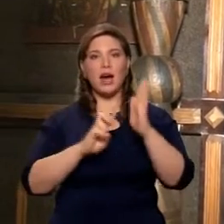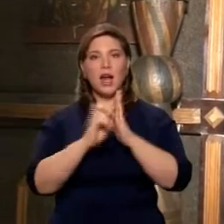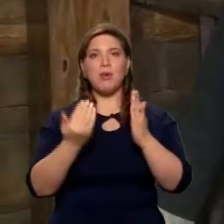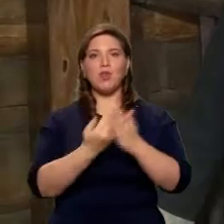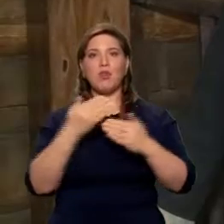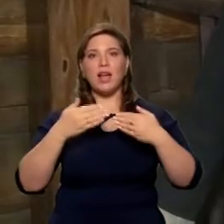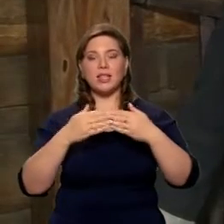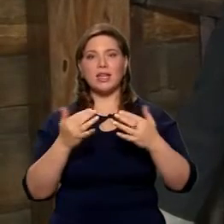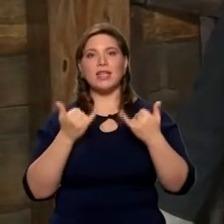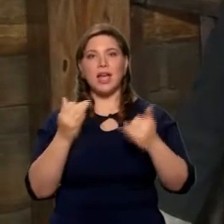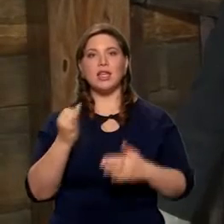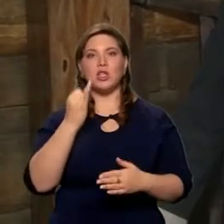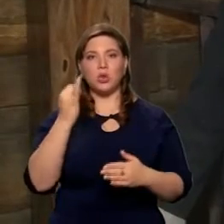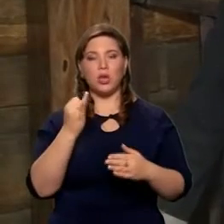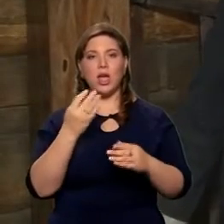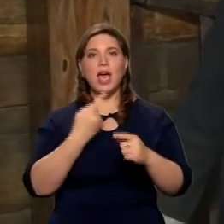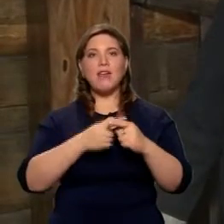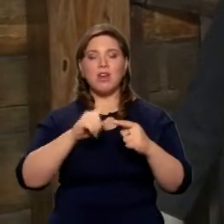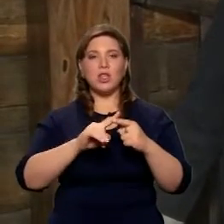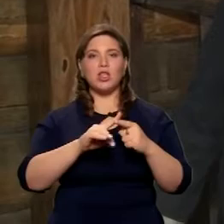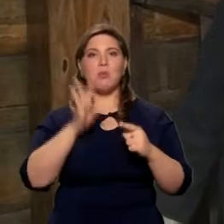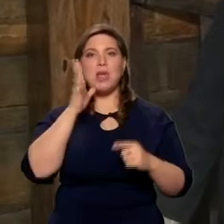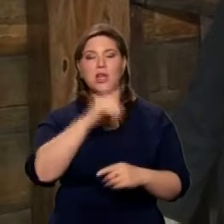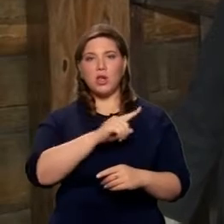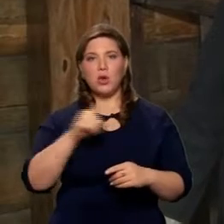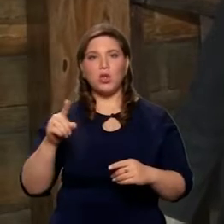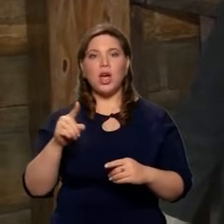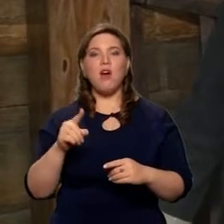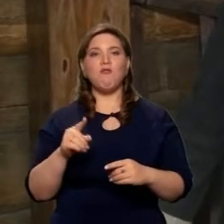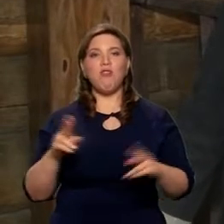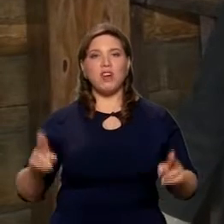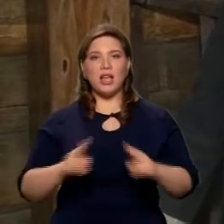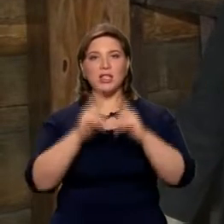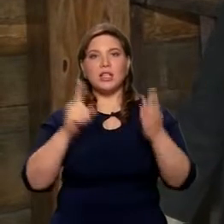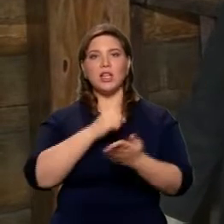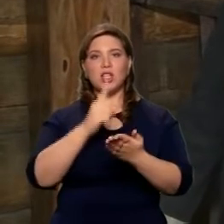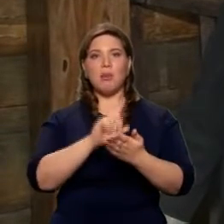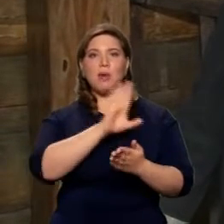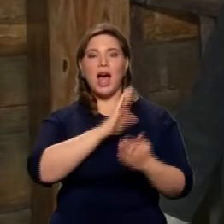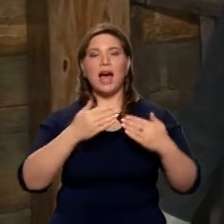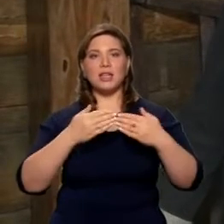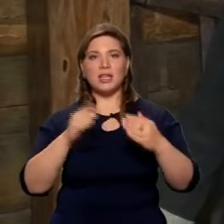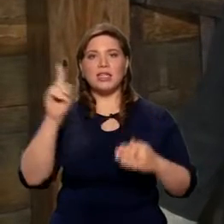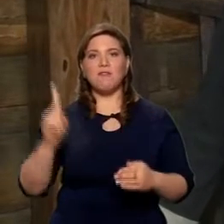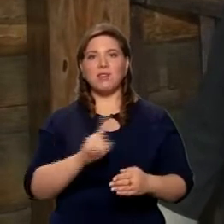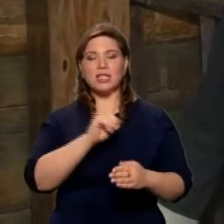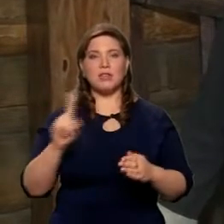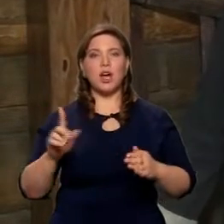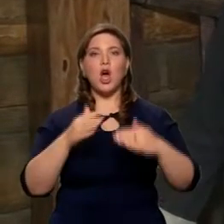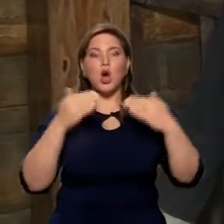истории. И в этот же период, так совпало, во Франции должна была открыться выставка, крупная